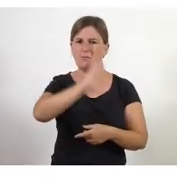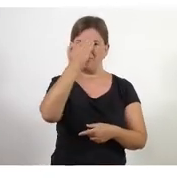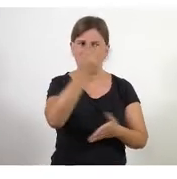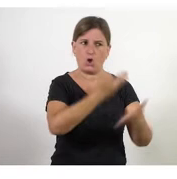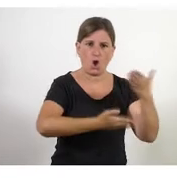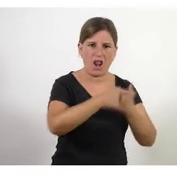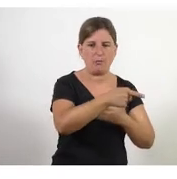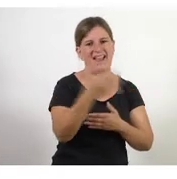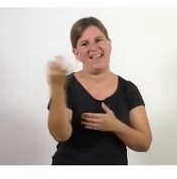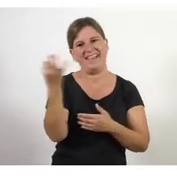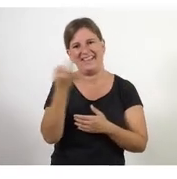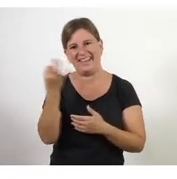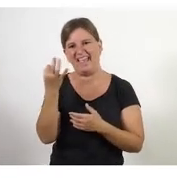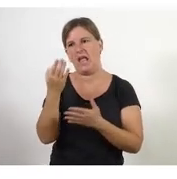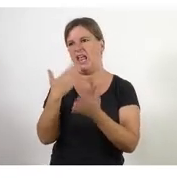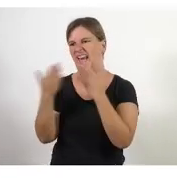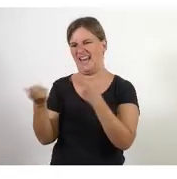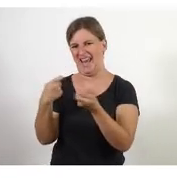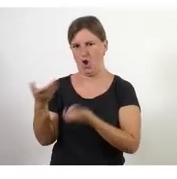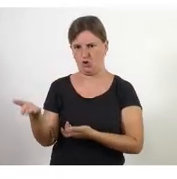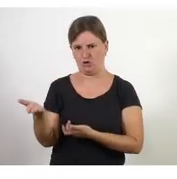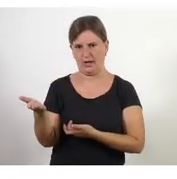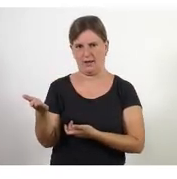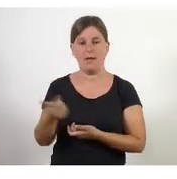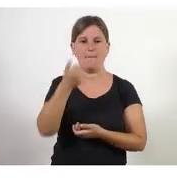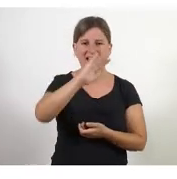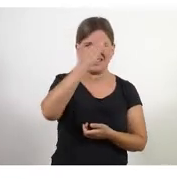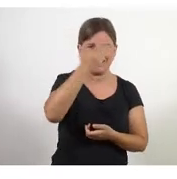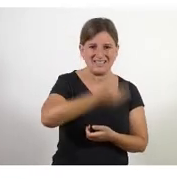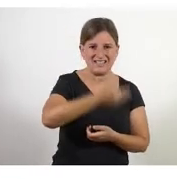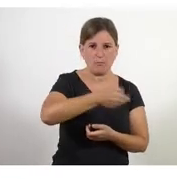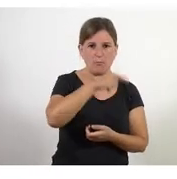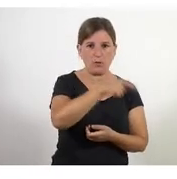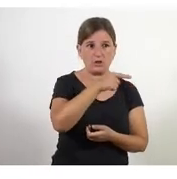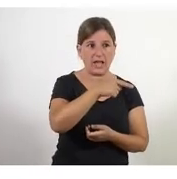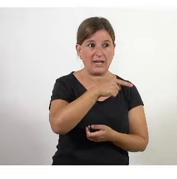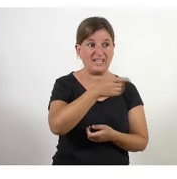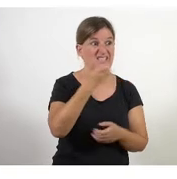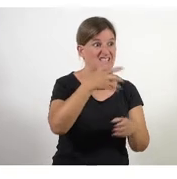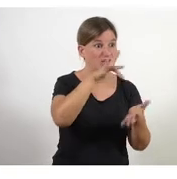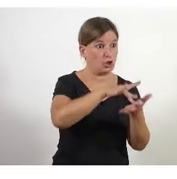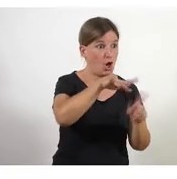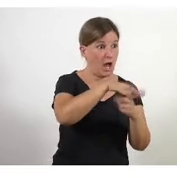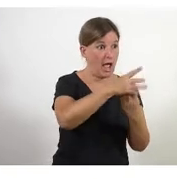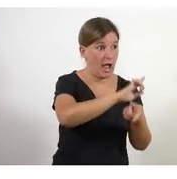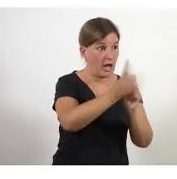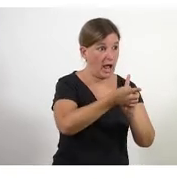que no pas haver de negociar i és més important respondre front al canvi en comptes de seguir una planificació